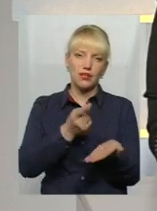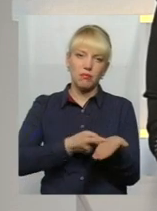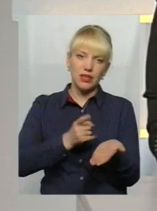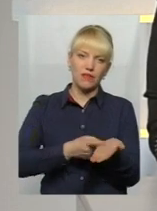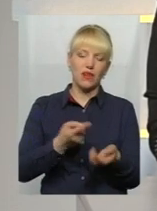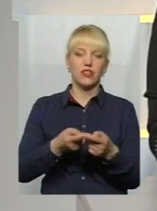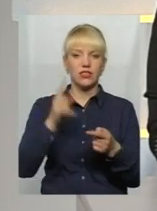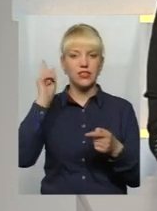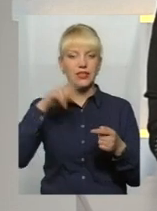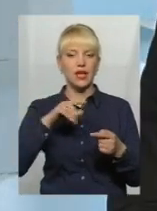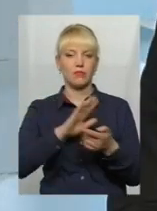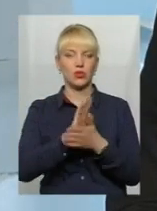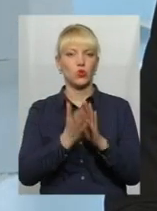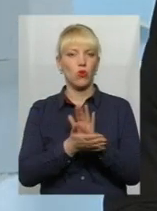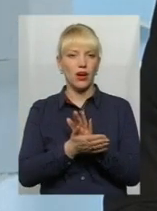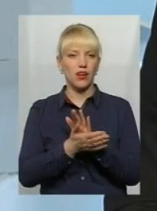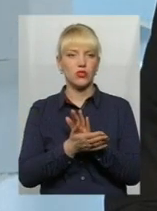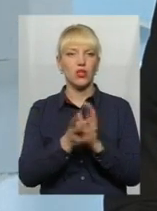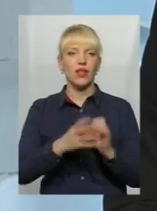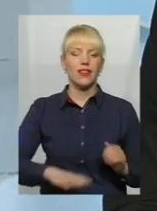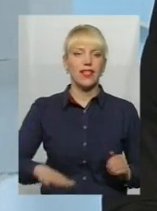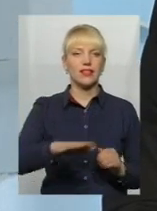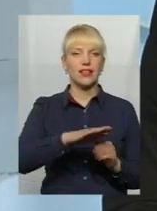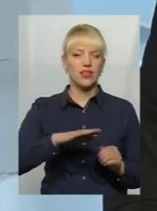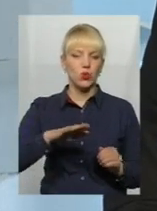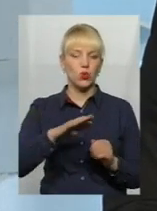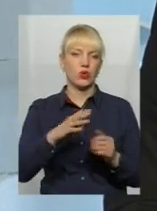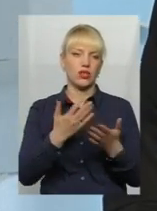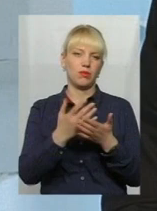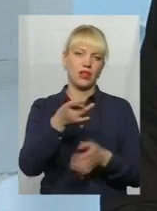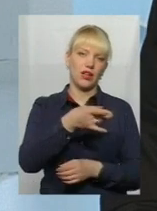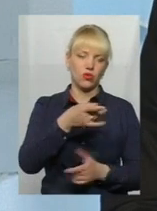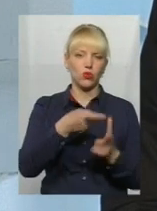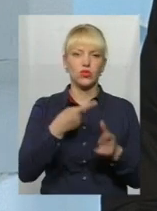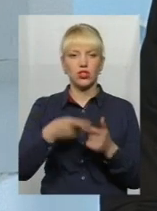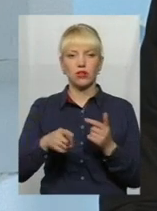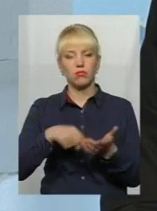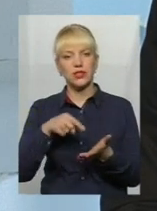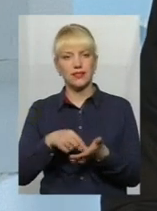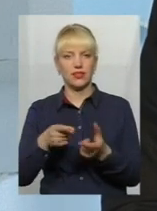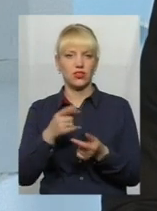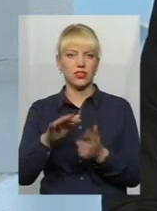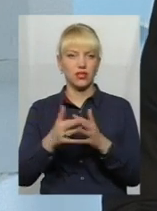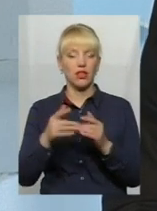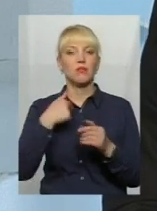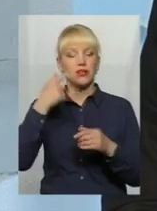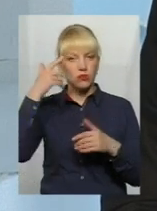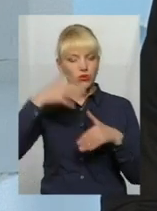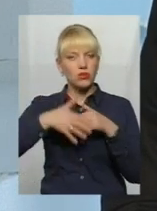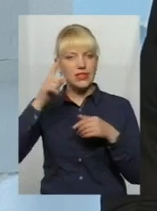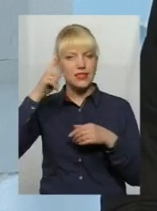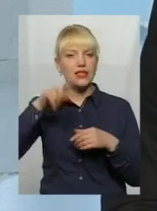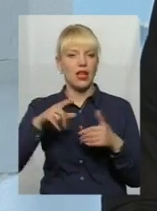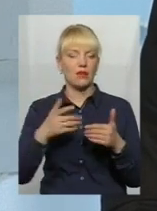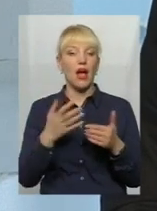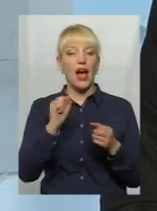позитичну ситуацію на території певної адміністративної одиниці, тобто району чи міста, і ми володіємо тією ситуацією. А якщо власник